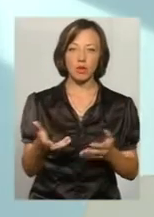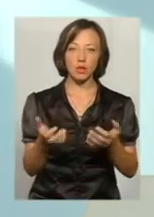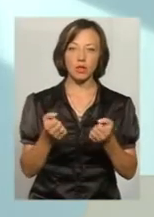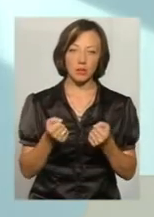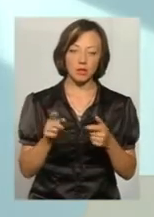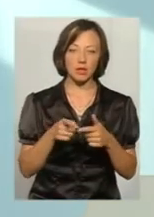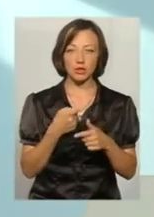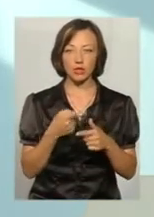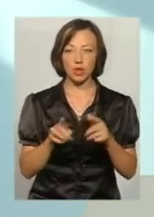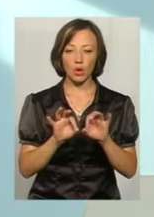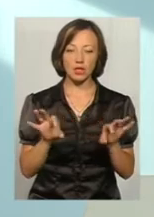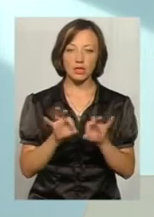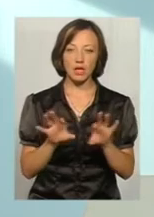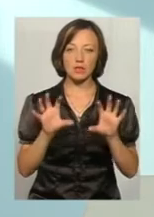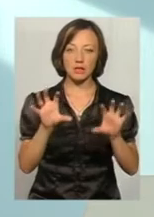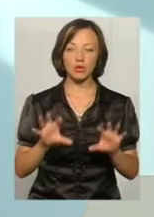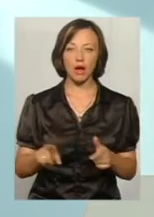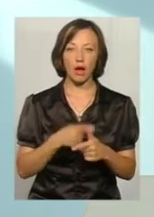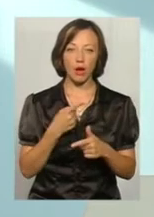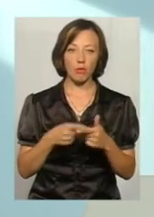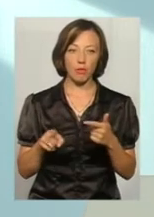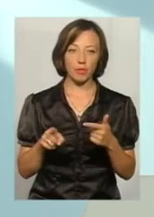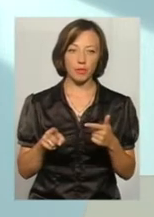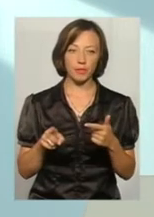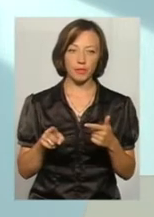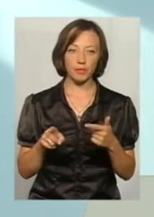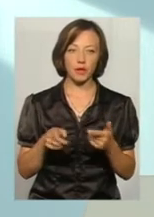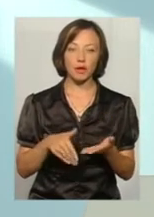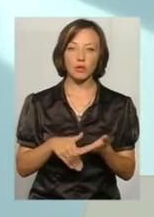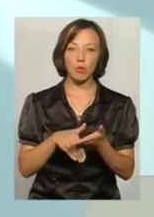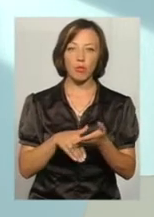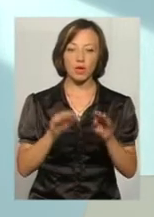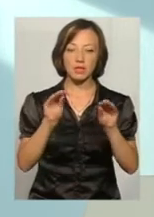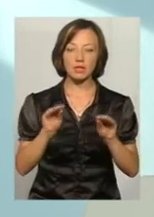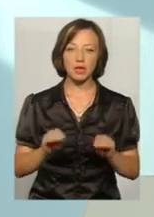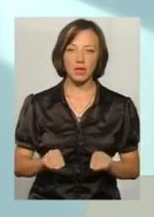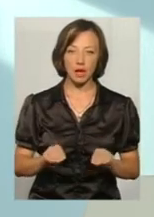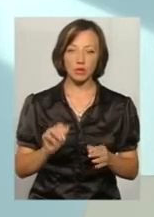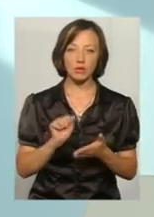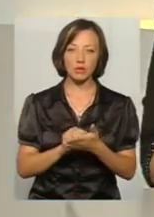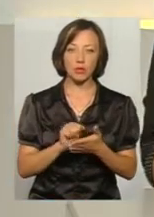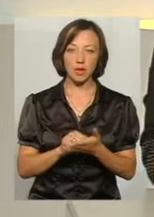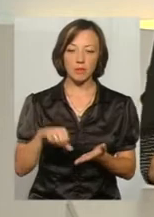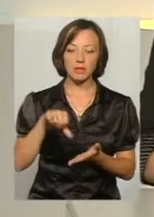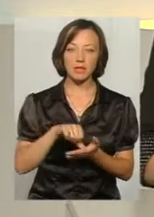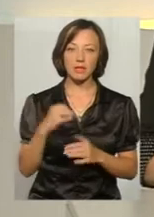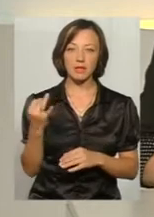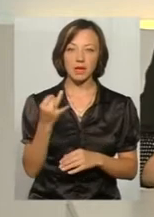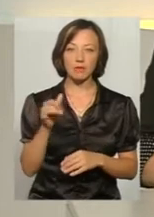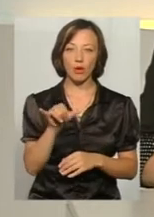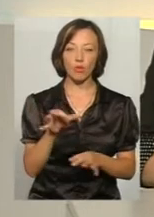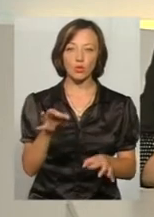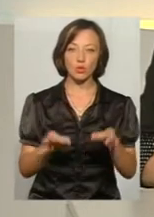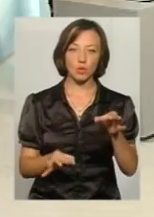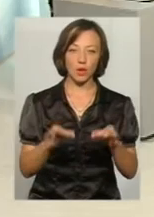роз'яснень законодавства або допомоги в складанні процесуальних документів, представництва інтересів в судах.